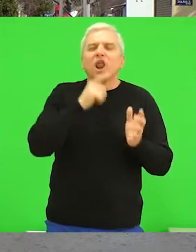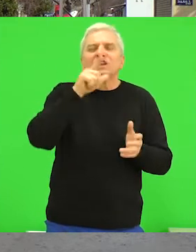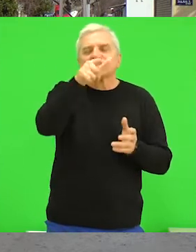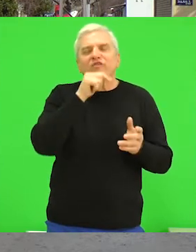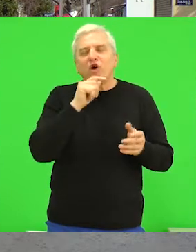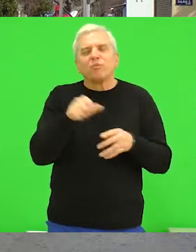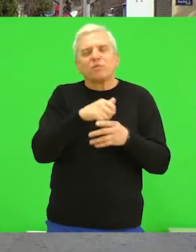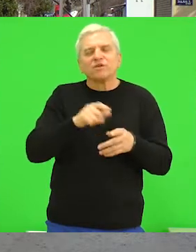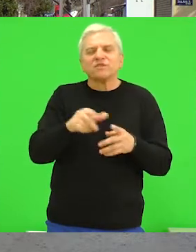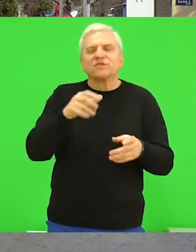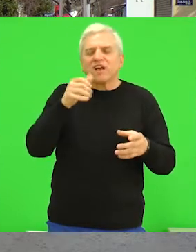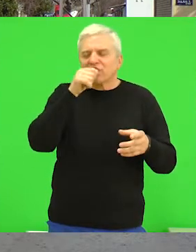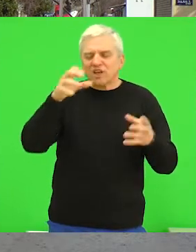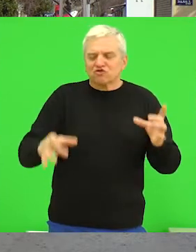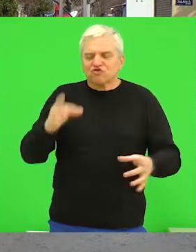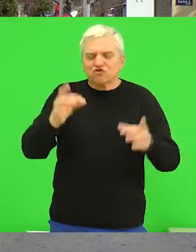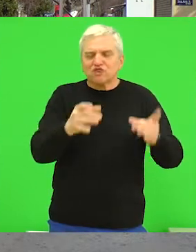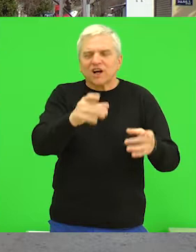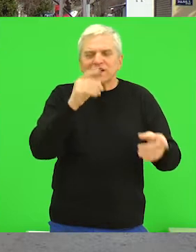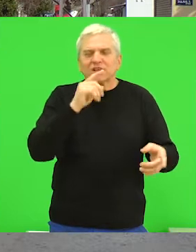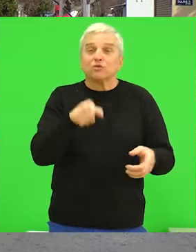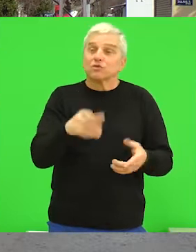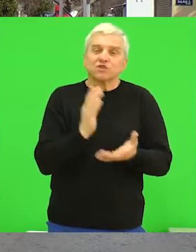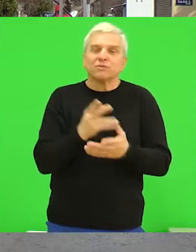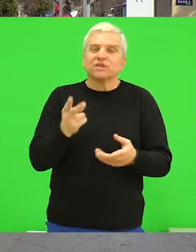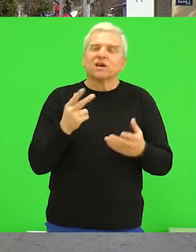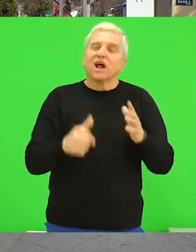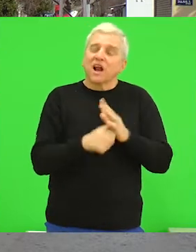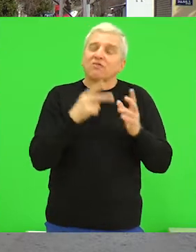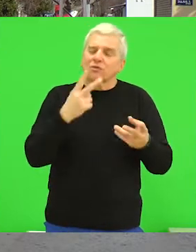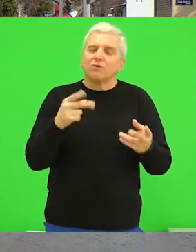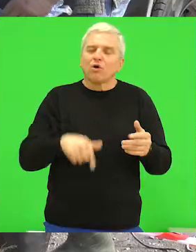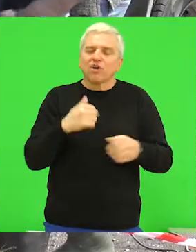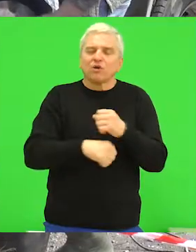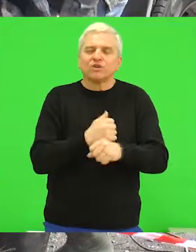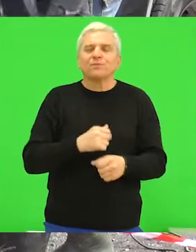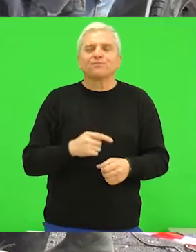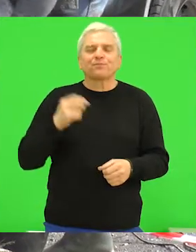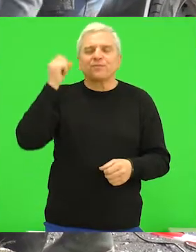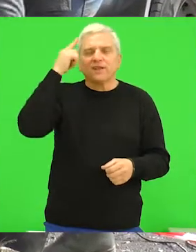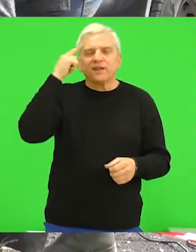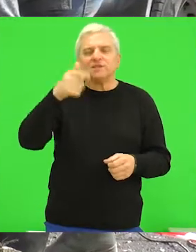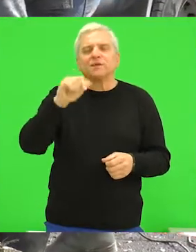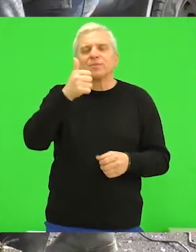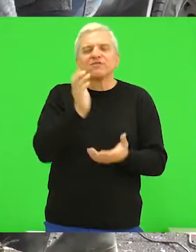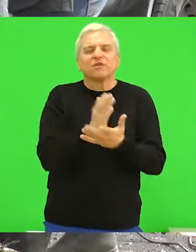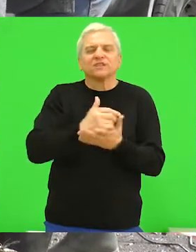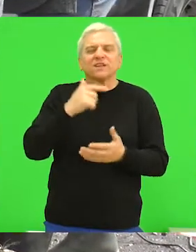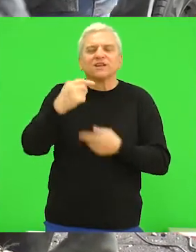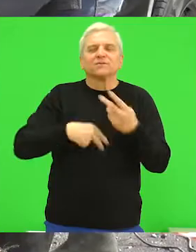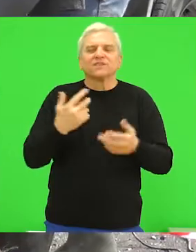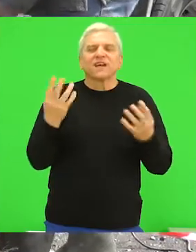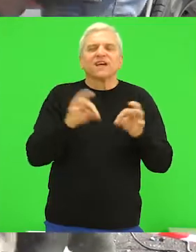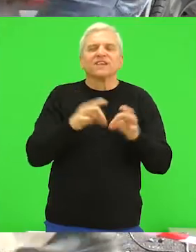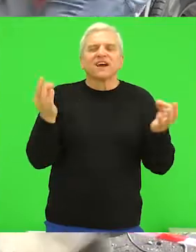i ove šaktove, naravno, i to će biti uglavnom sve za ovu godinu. Podsjetimo da je u okviru prve faze